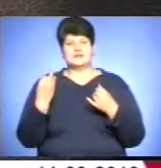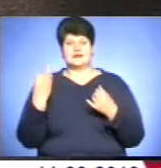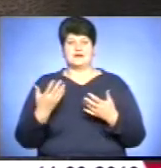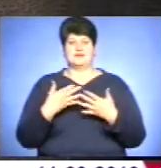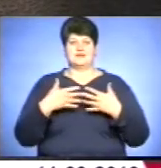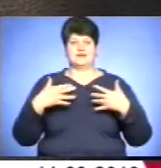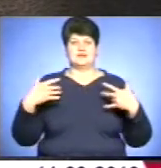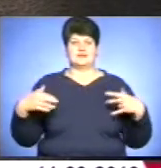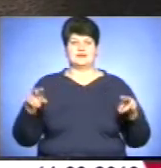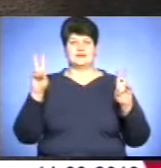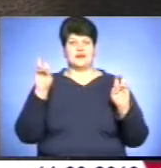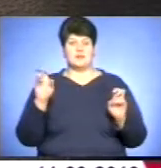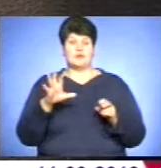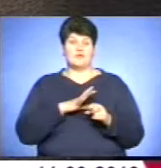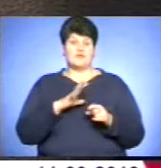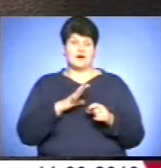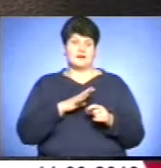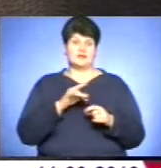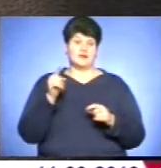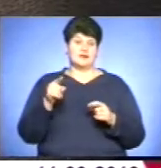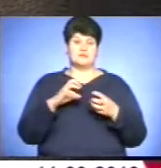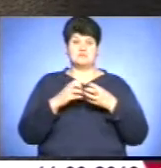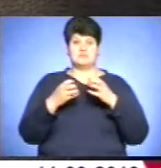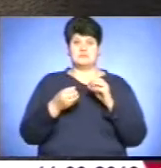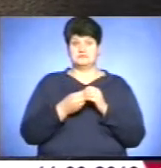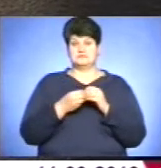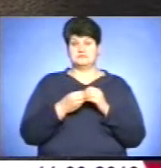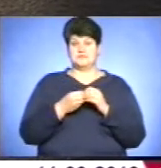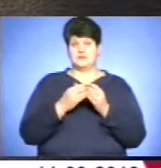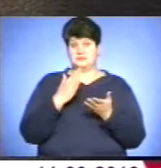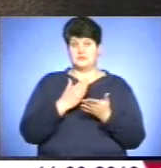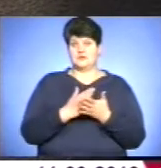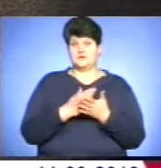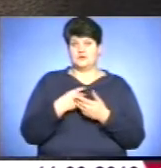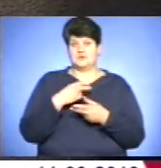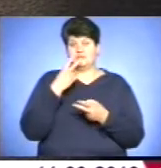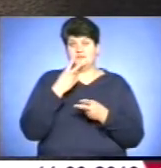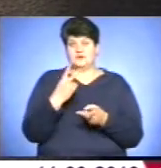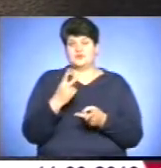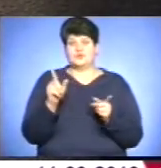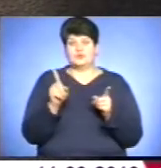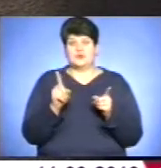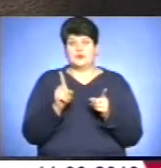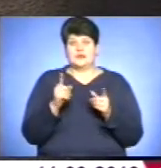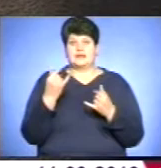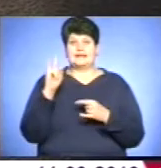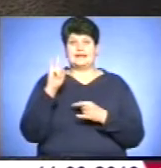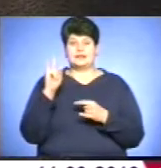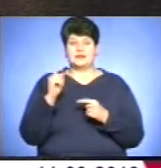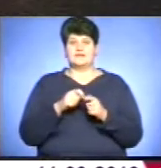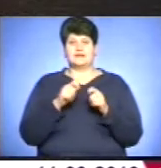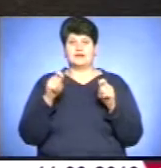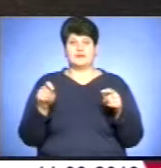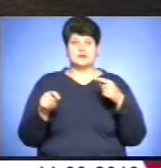теми. І часом підіймається така проблематика, що я бачу, що дитина відкривається